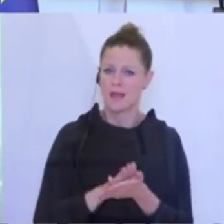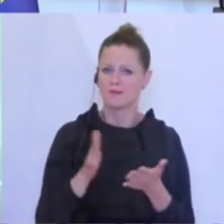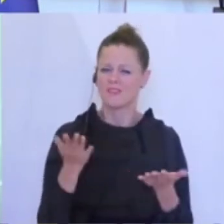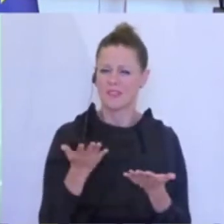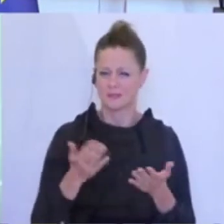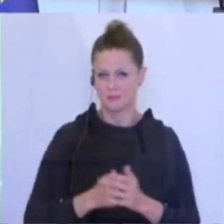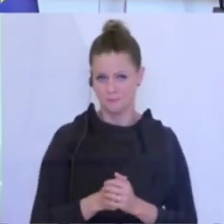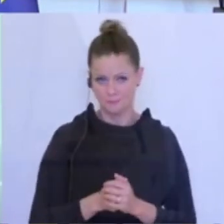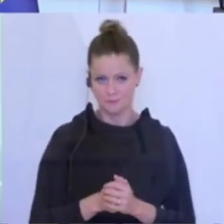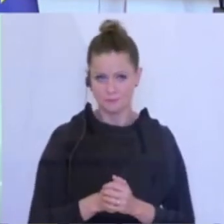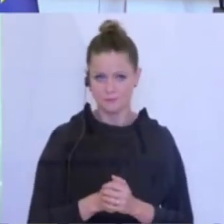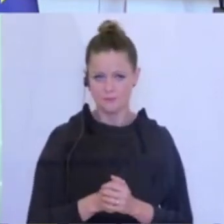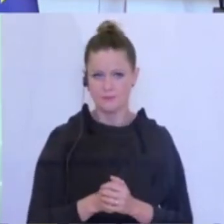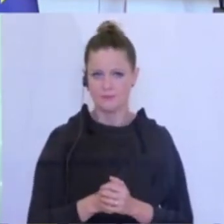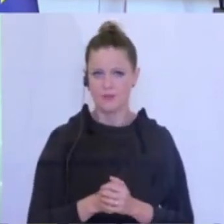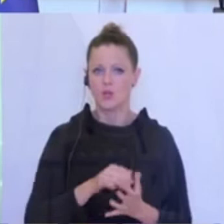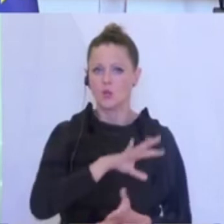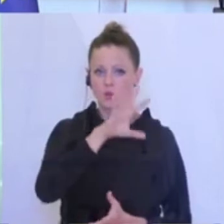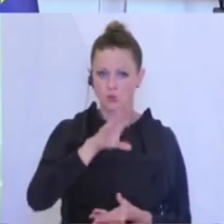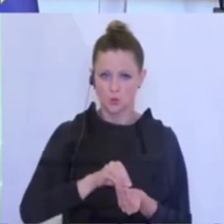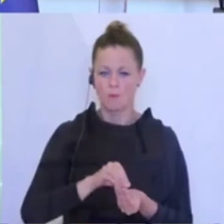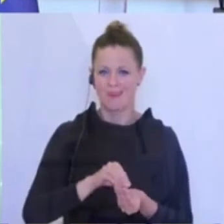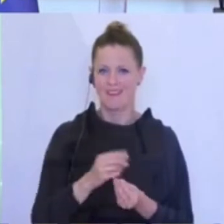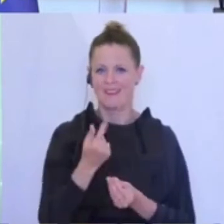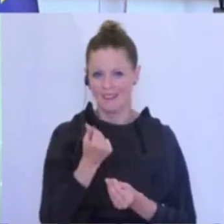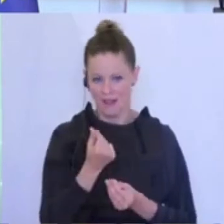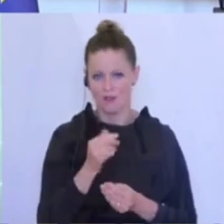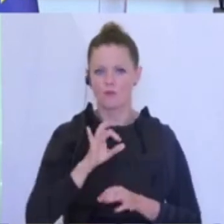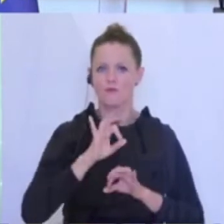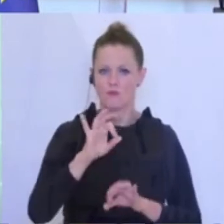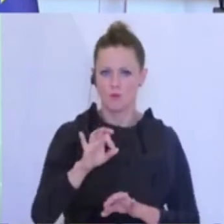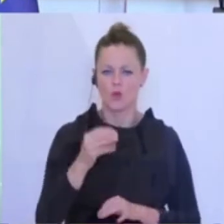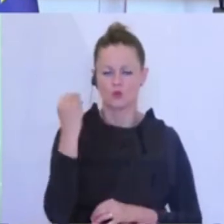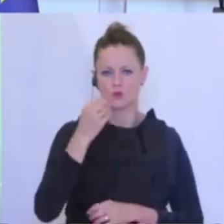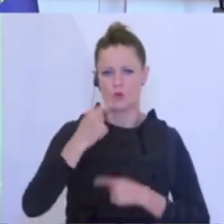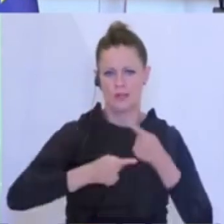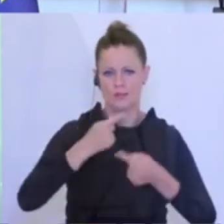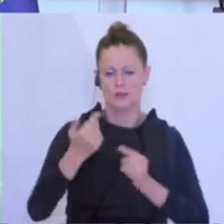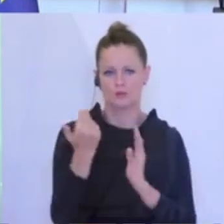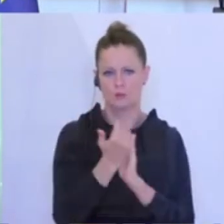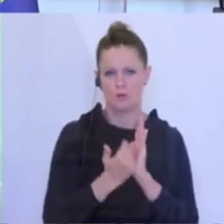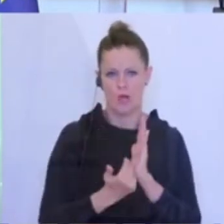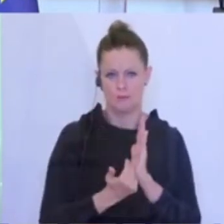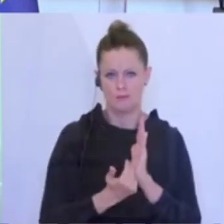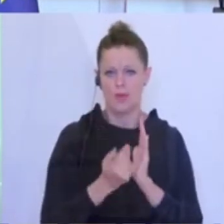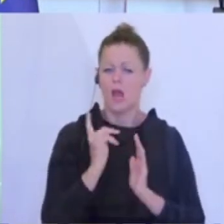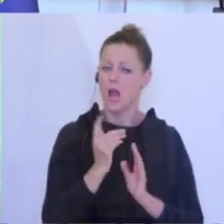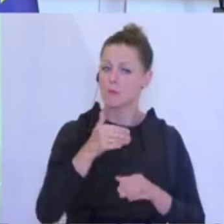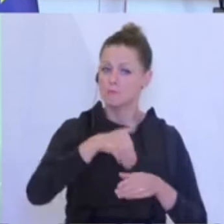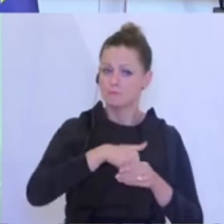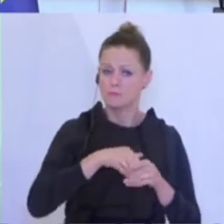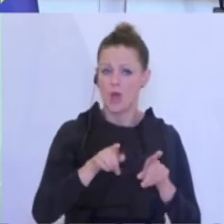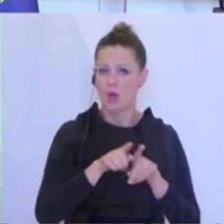die wir für das Schulentwicklungsprogramm reserviert haben. Aber innerhalb dieser Summe kann man kostenneutrale